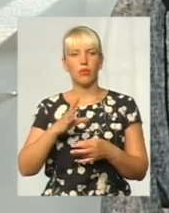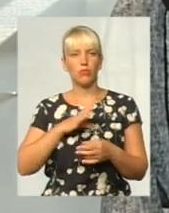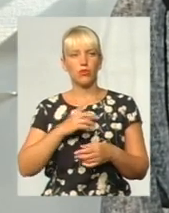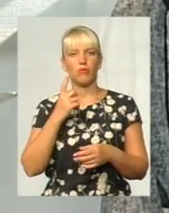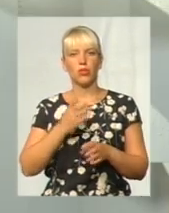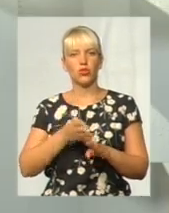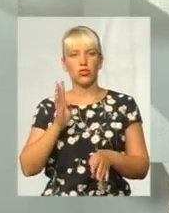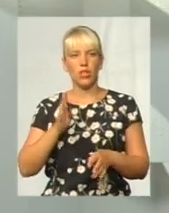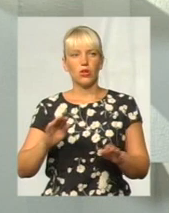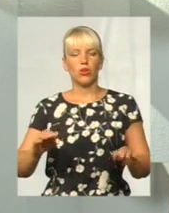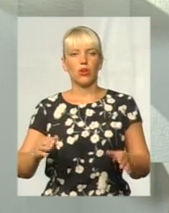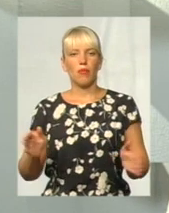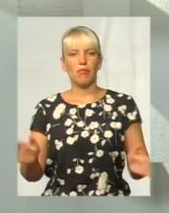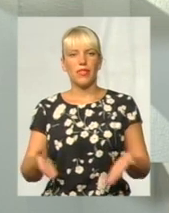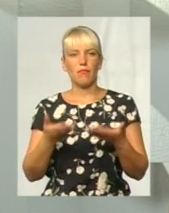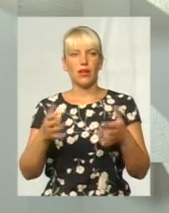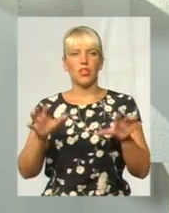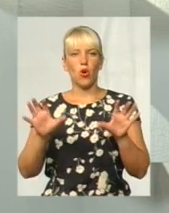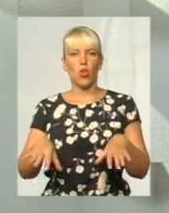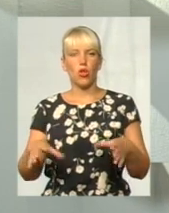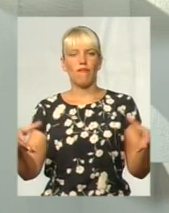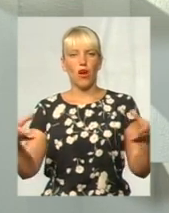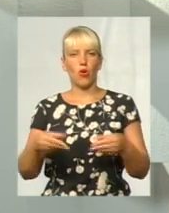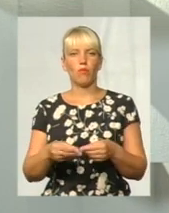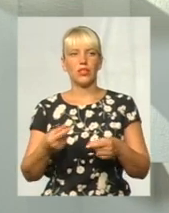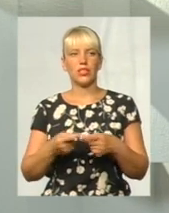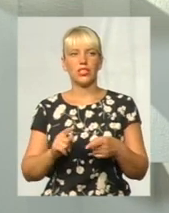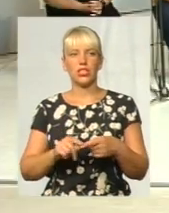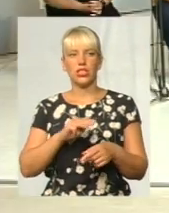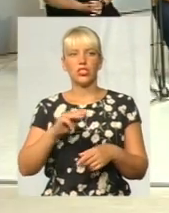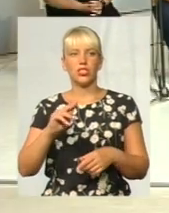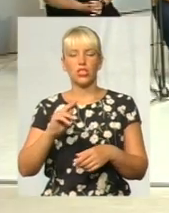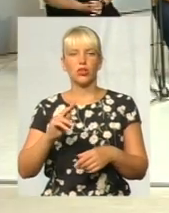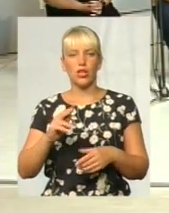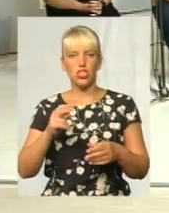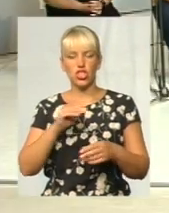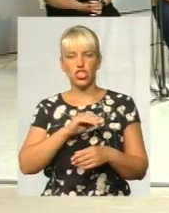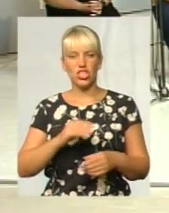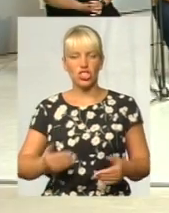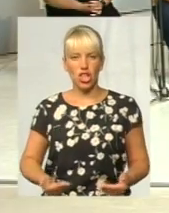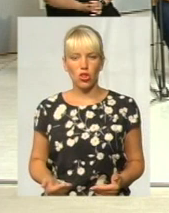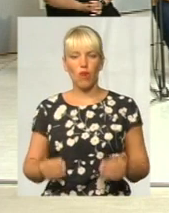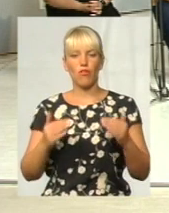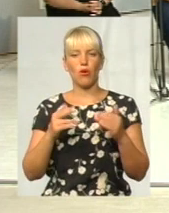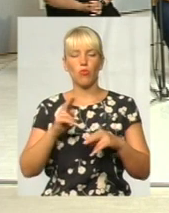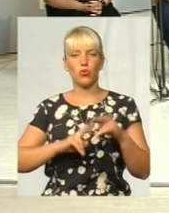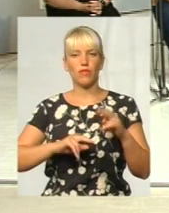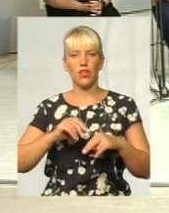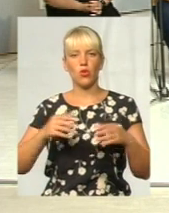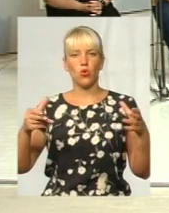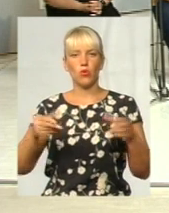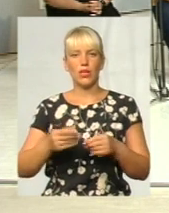чергу, піднімати голова кооперативу. Житлово-будівельного кооперативу, інтереси якого